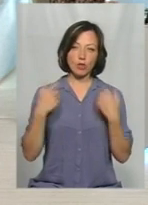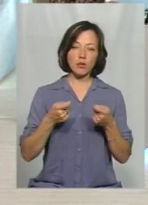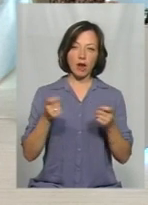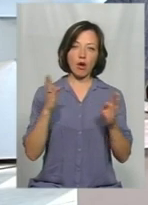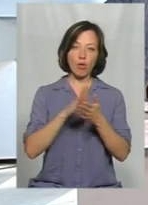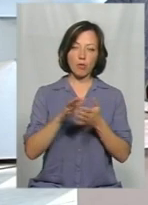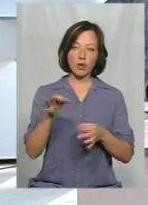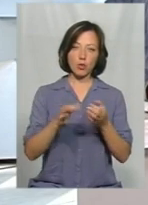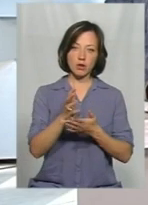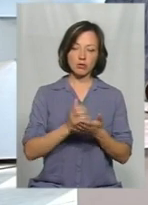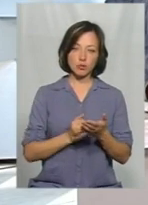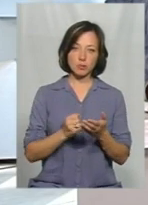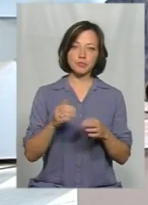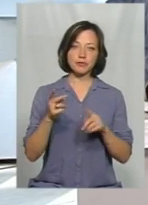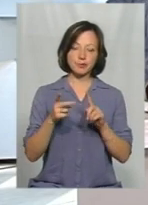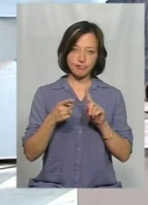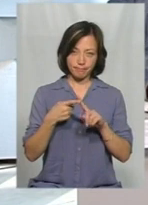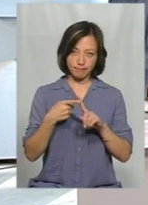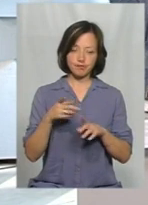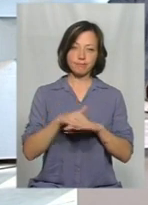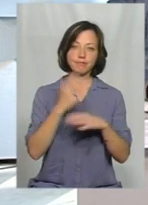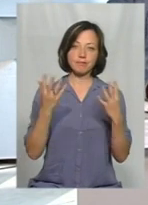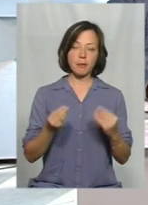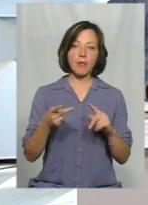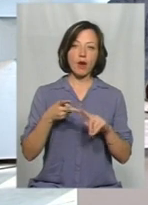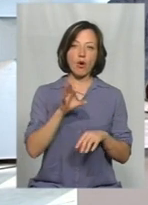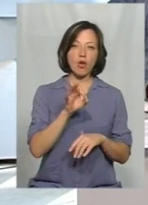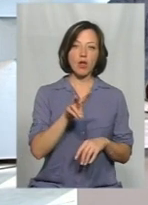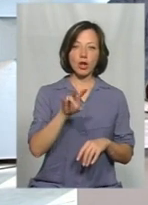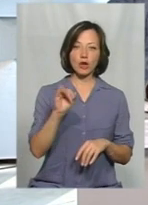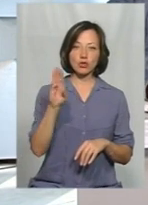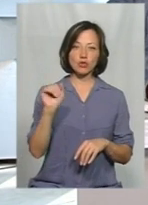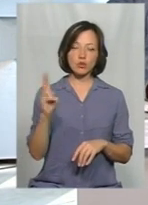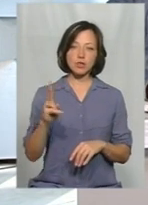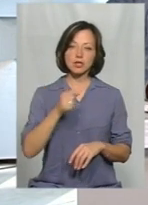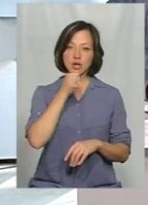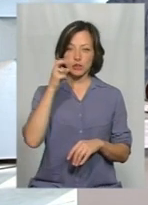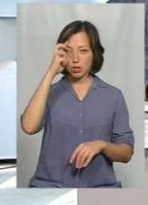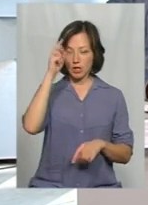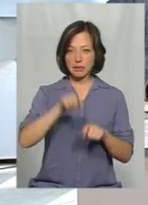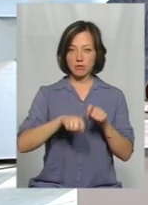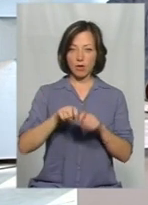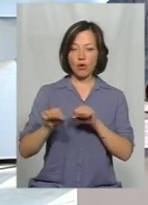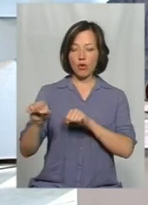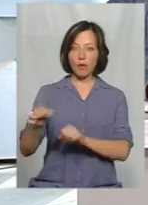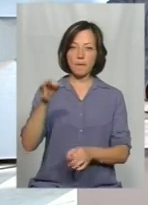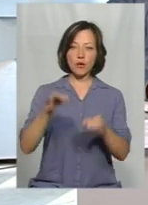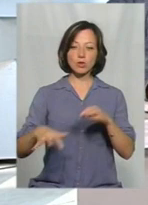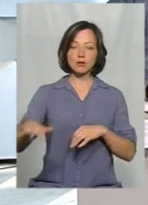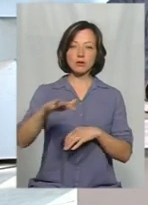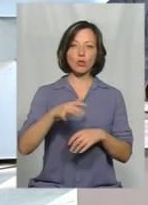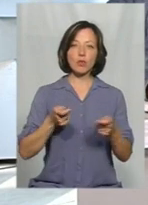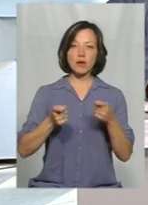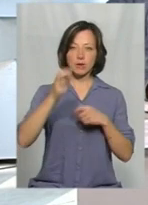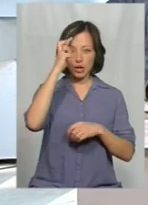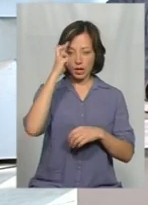екології та природних ресурсів. Доброго дня. Та Олегом Ліщуком, старшим державним інспектором з охорони навколишнього природного середовища, управління